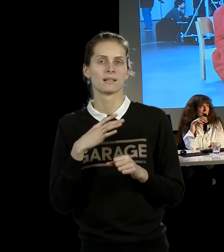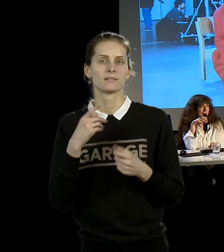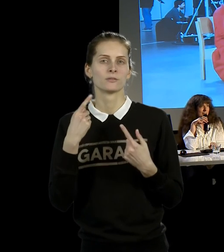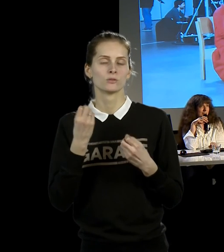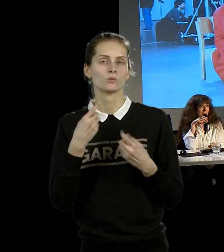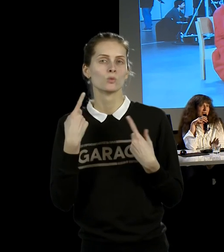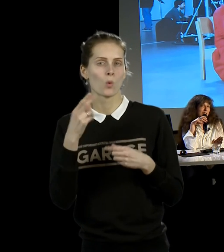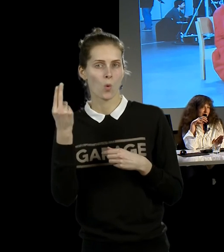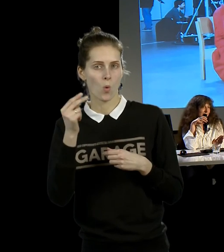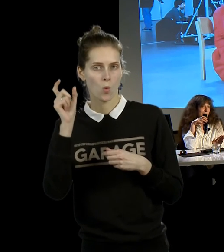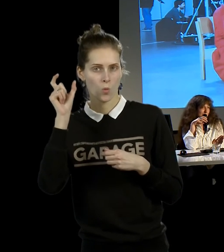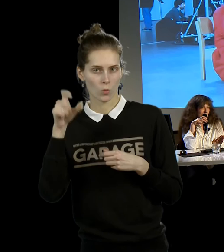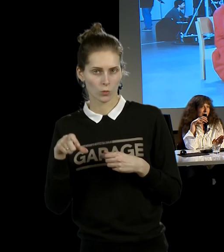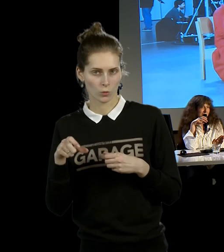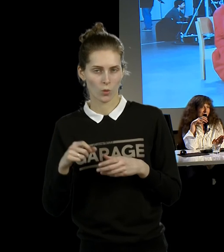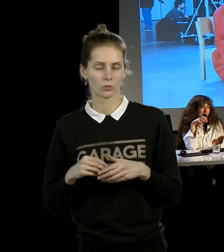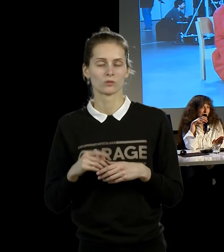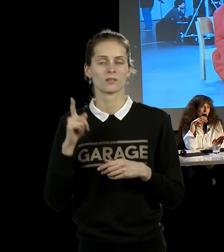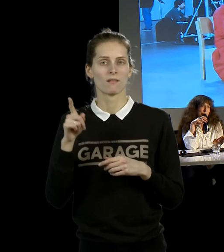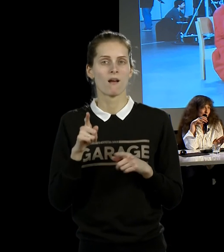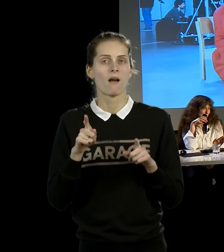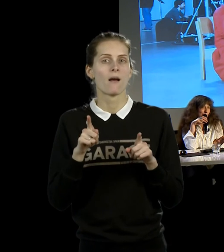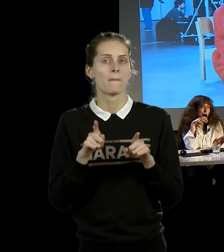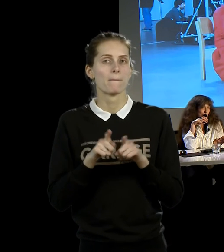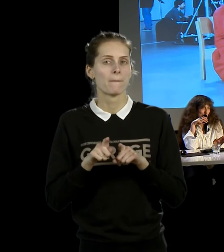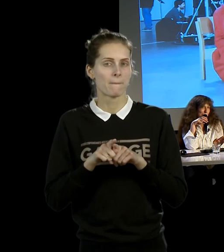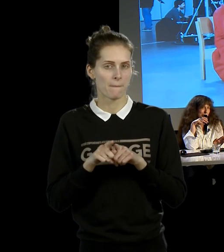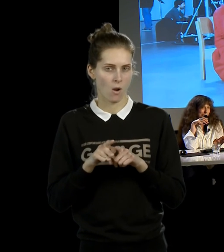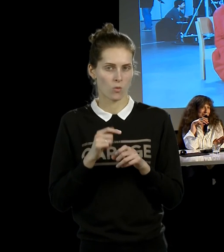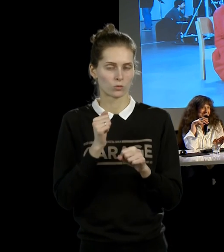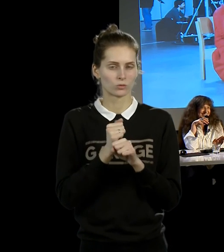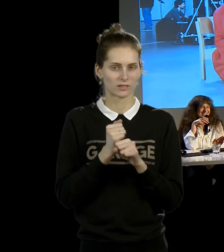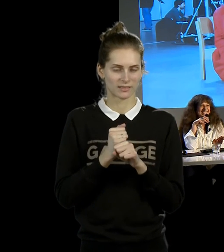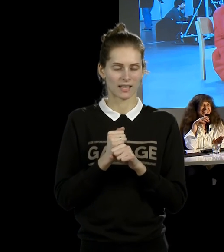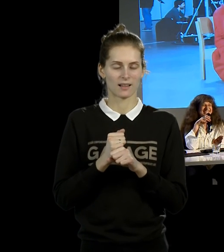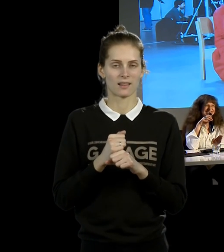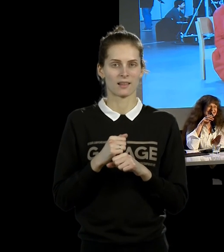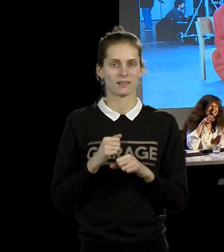«In other artists is present». Другой художник тут тоже присутствует.